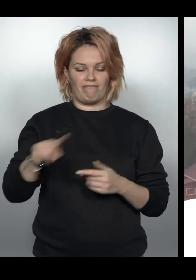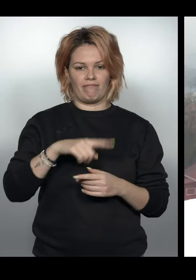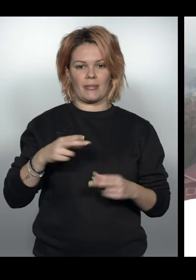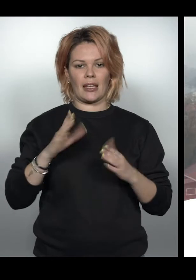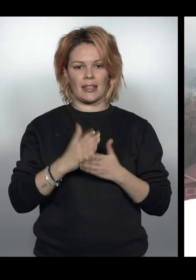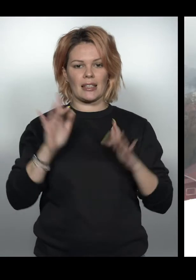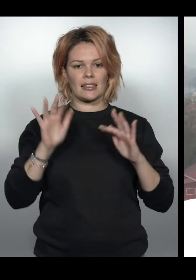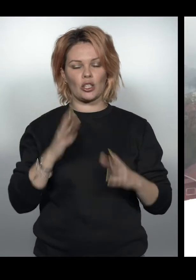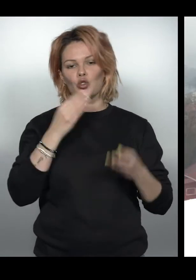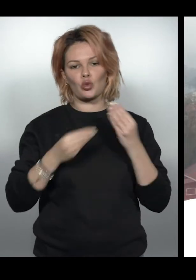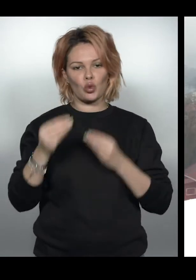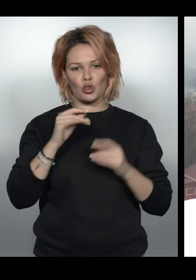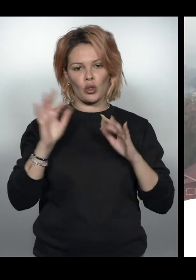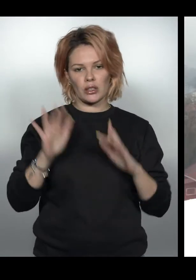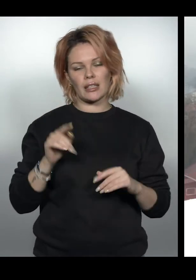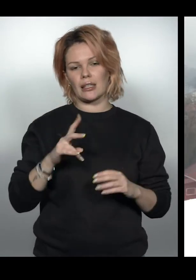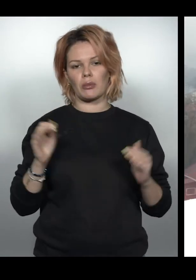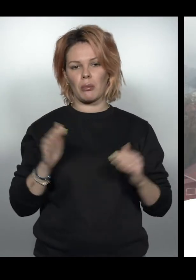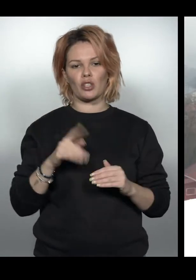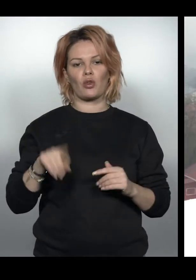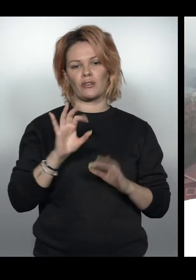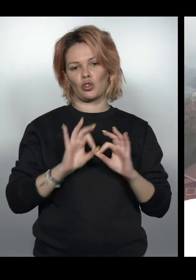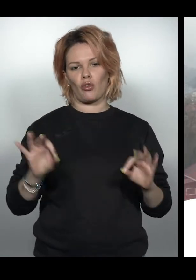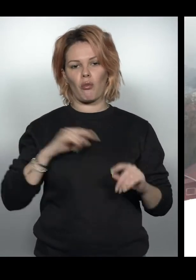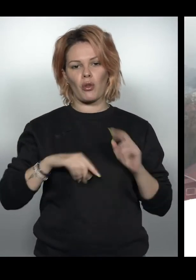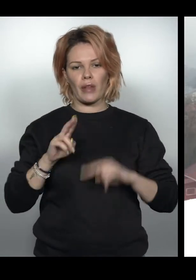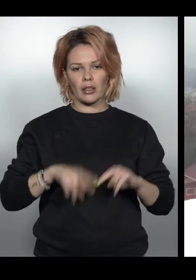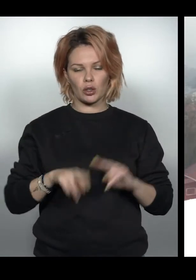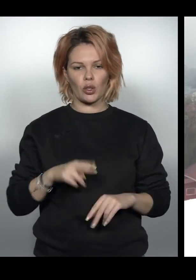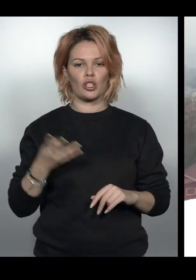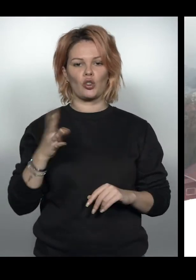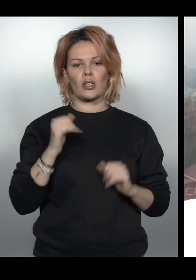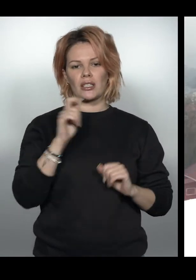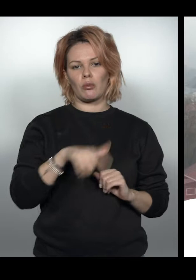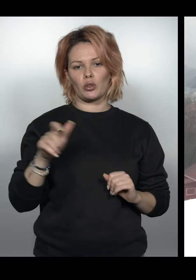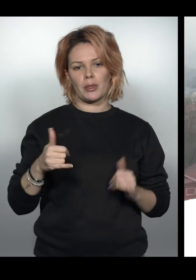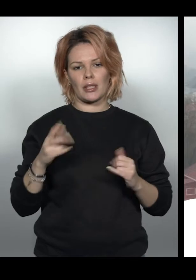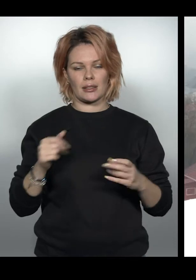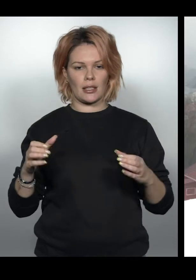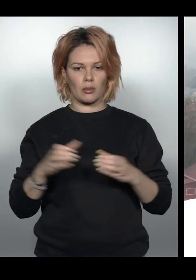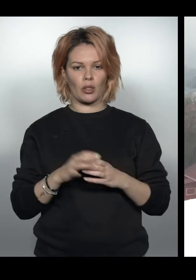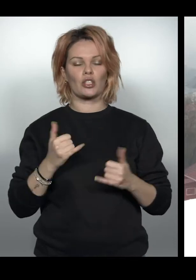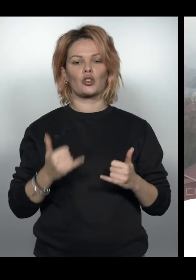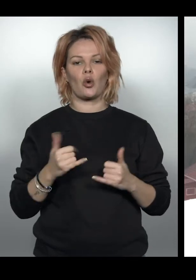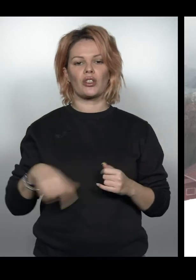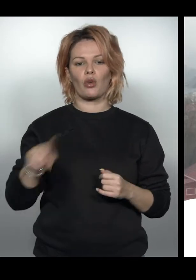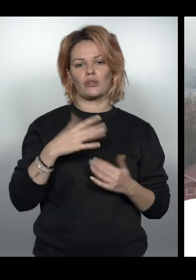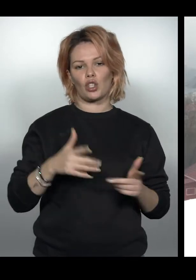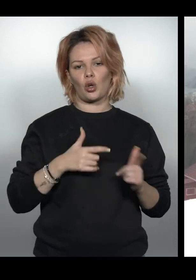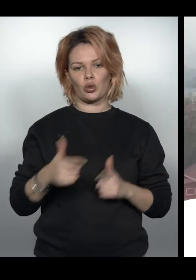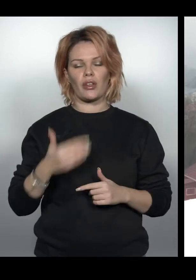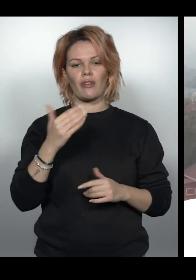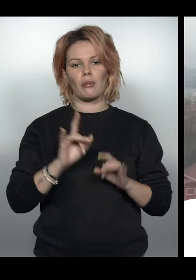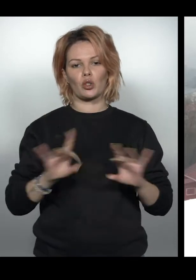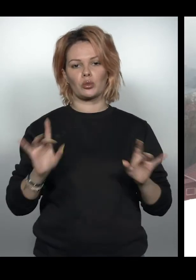клаптику снігу, штучного снігу. Але, тим не менш, вони в чудовому настрої. Чотири спортсмени зараз на зборі, і